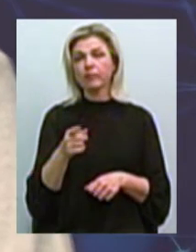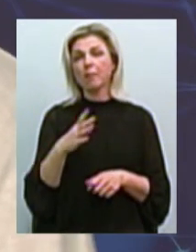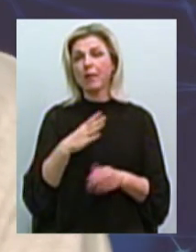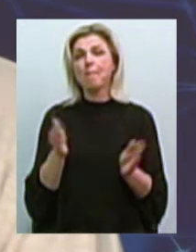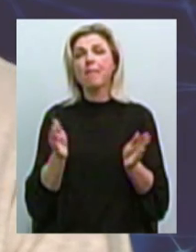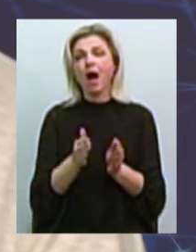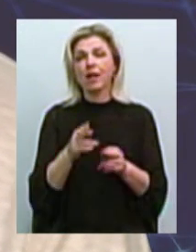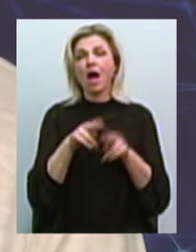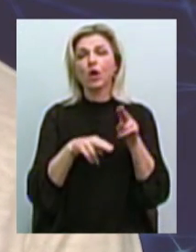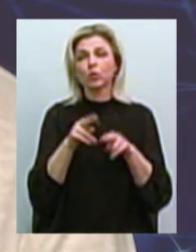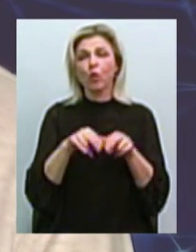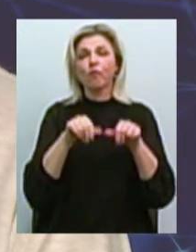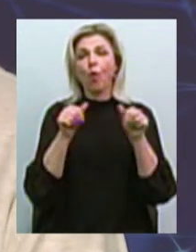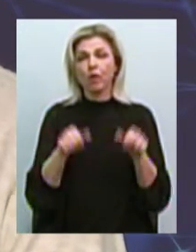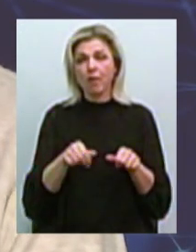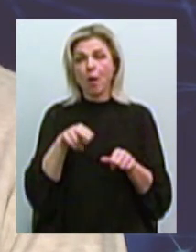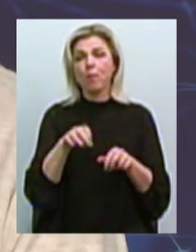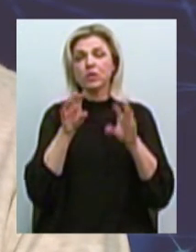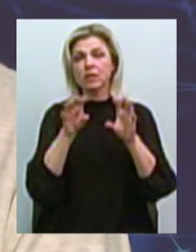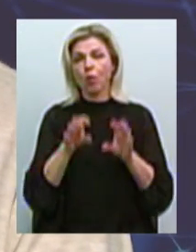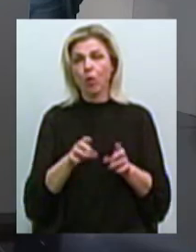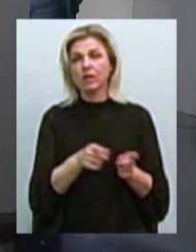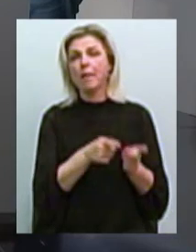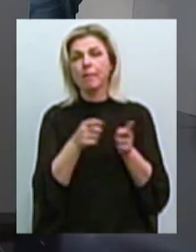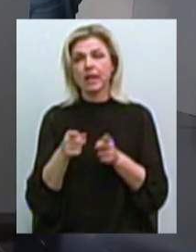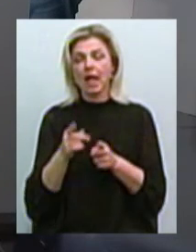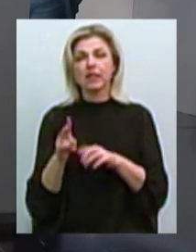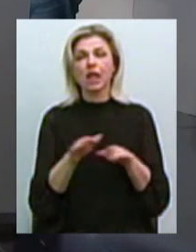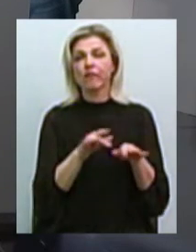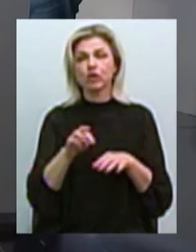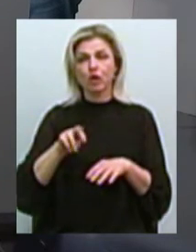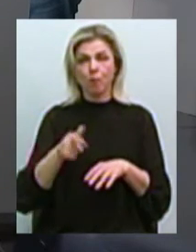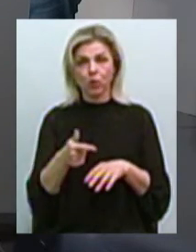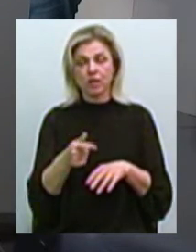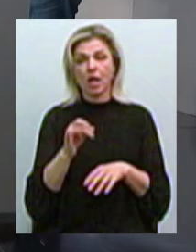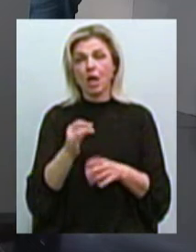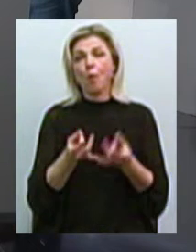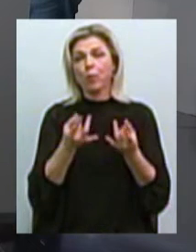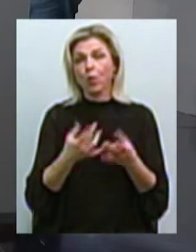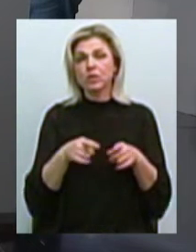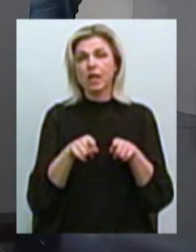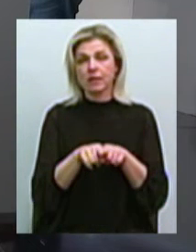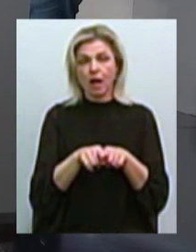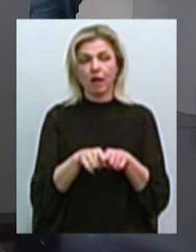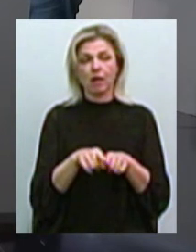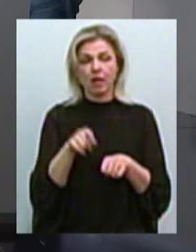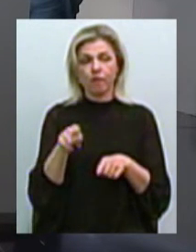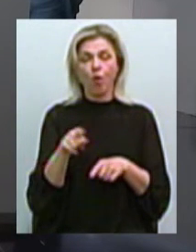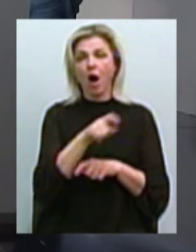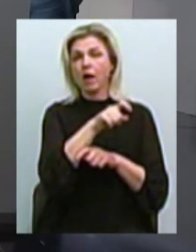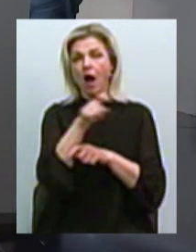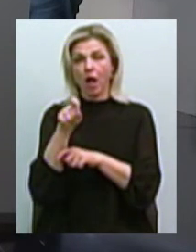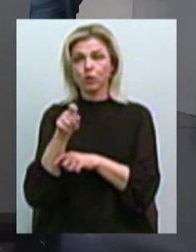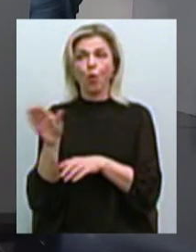формы по закону переходит в понятие недвижимости. Соответственно, просто так рано его приехать уже